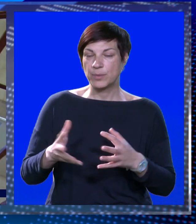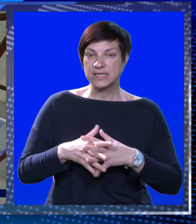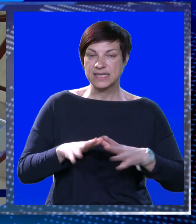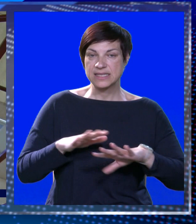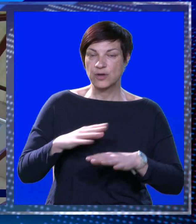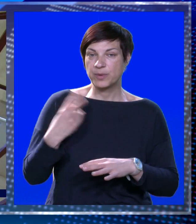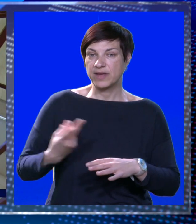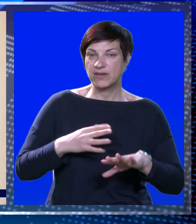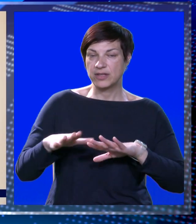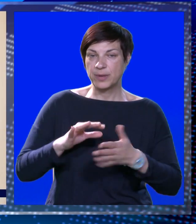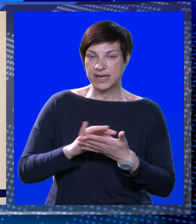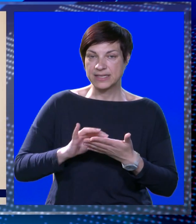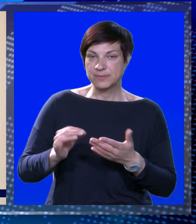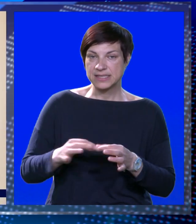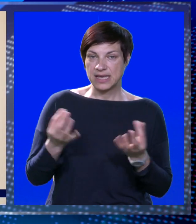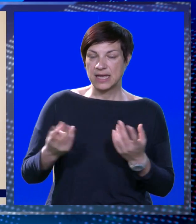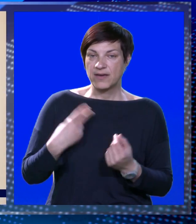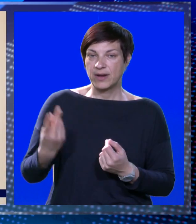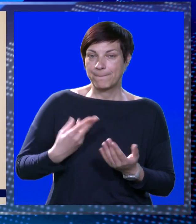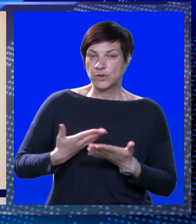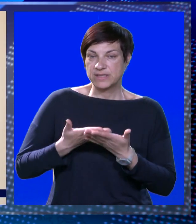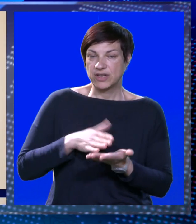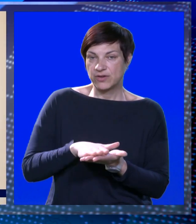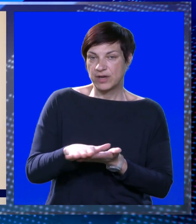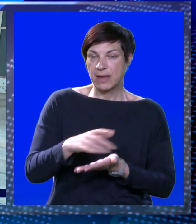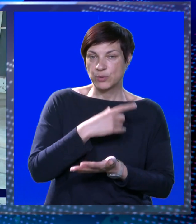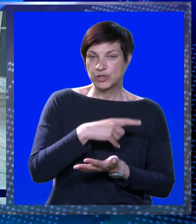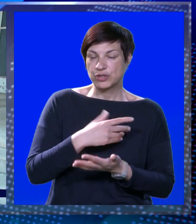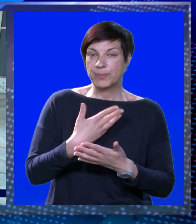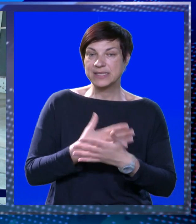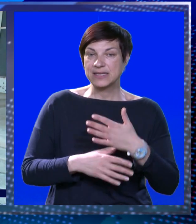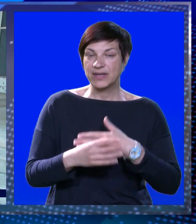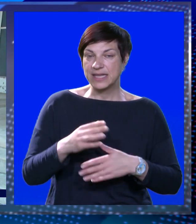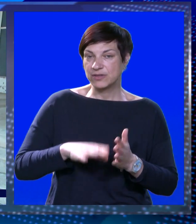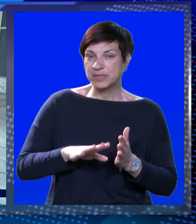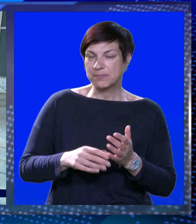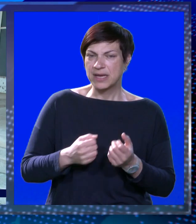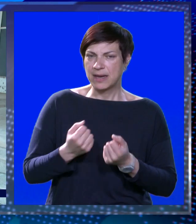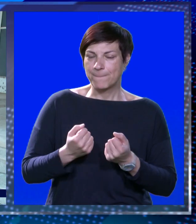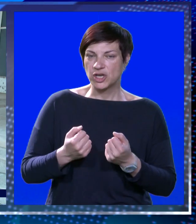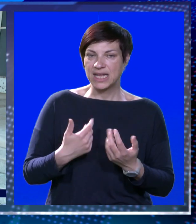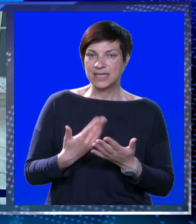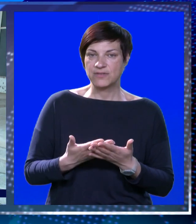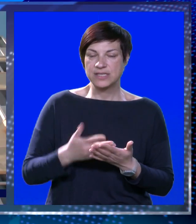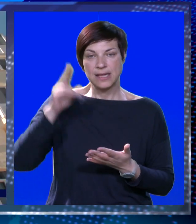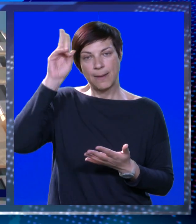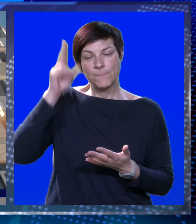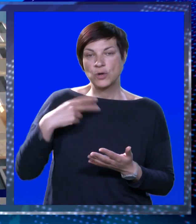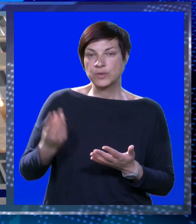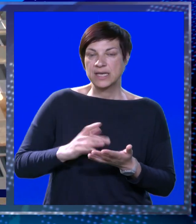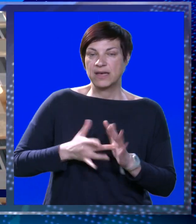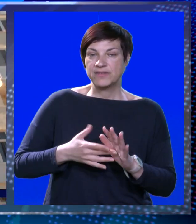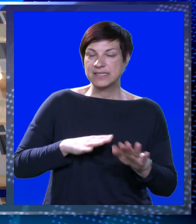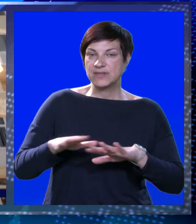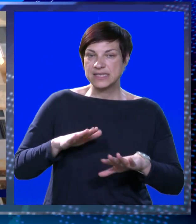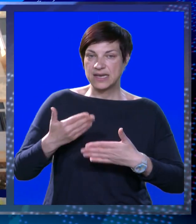Izgradske uprave javljuju kako je Domuprava raspisala javni poziv za ugradnju rampi za osobe s invaliditetom i smanjene pokretljivosti. Naime, mogu